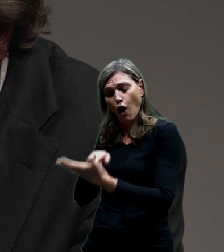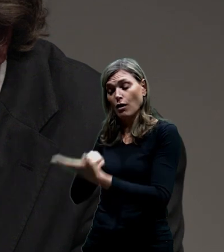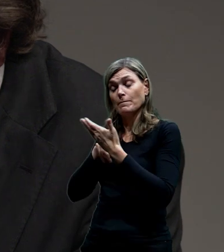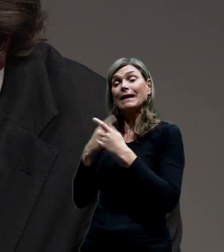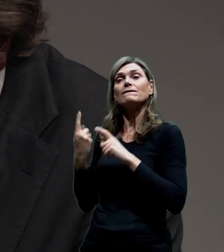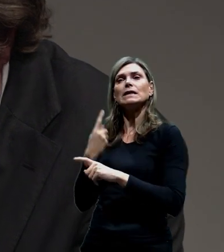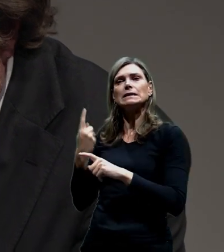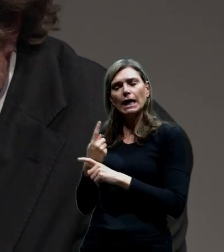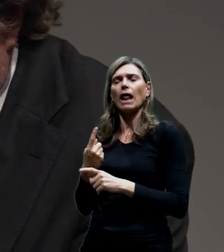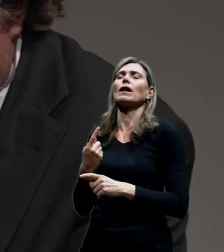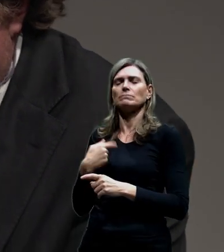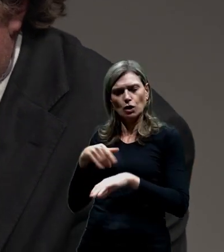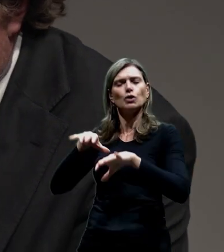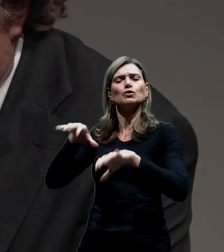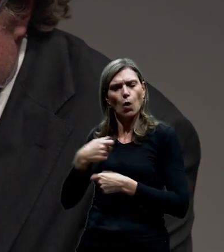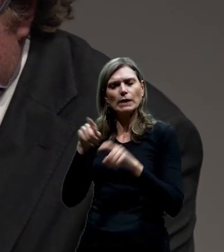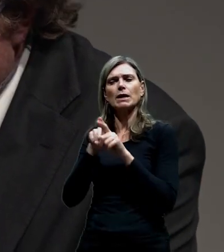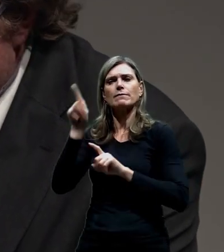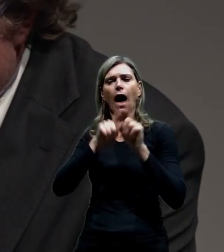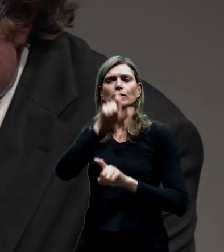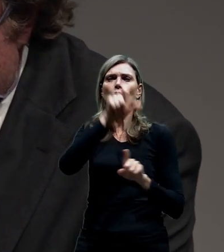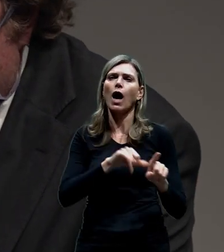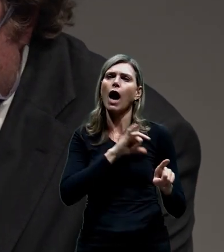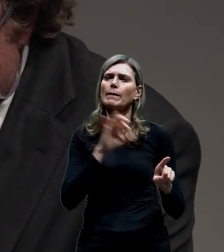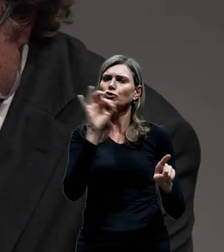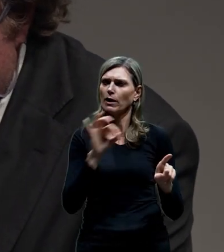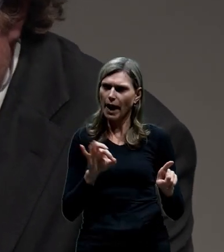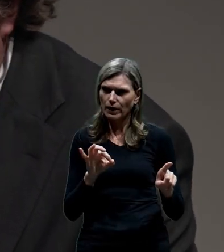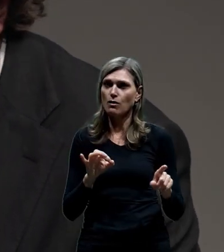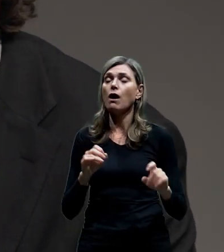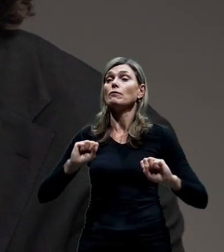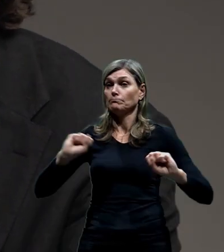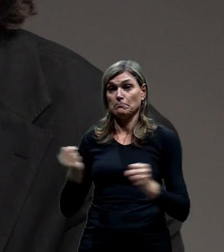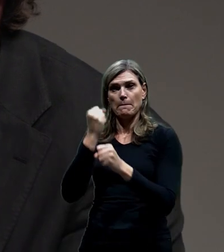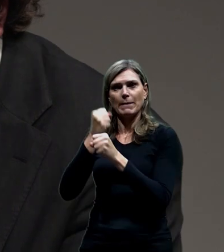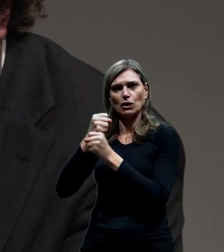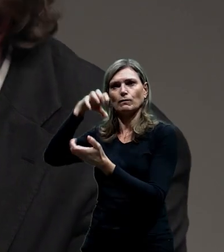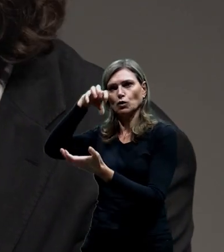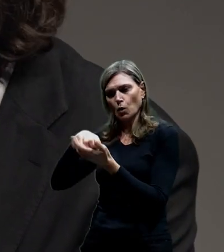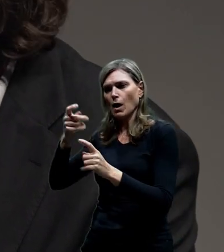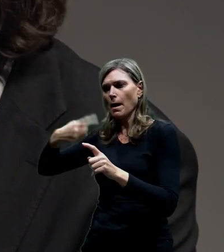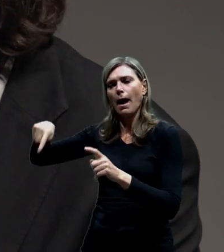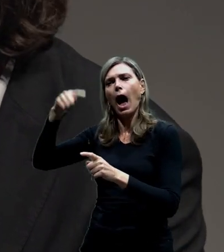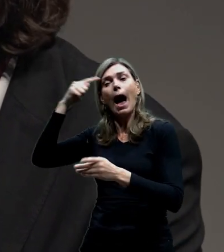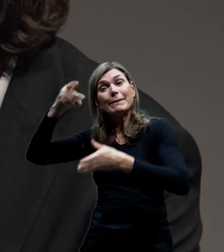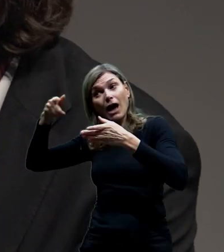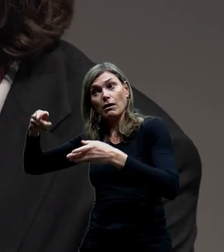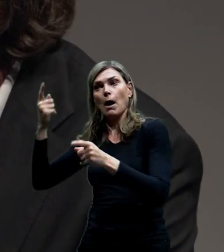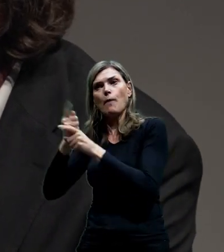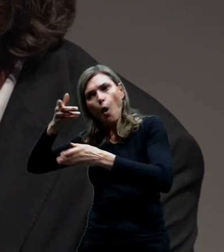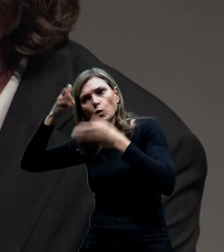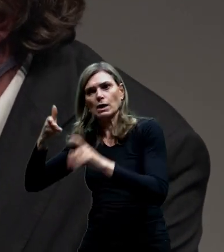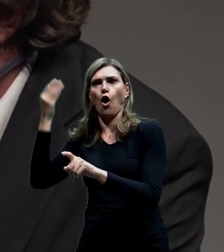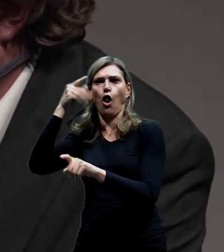podporovat Adama Scheinhera, že se má udělat pracovní skupina, která se má vrhnout na ty holejšovičky a ze všech těchto